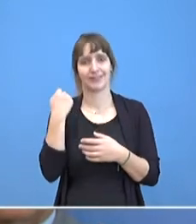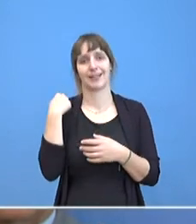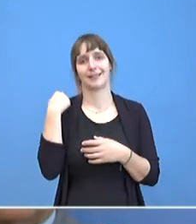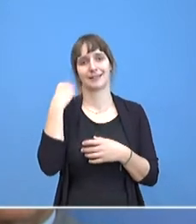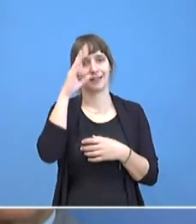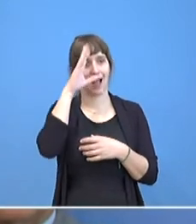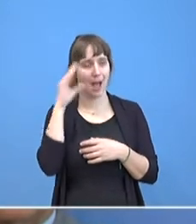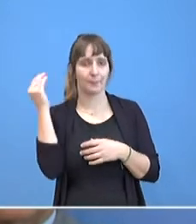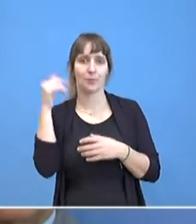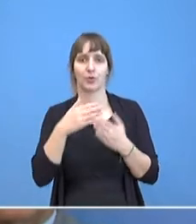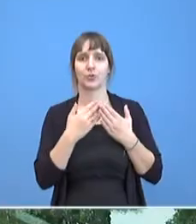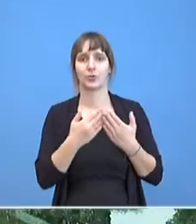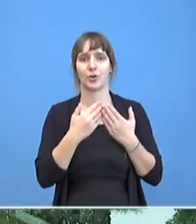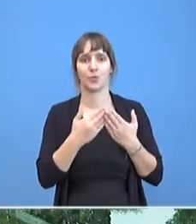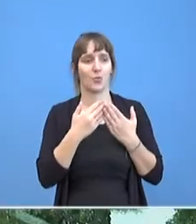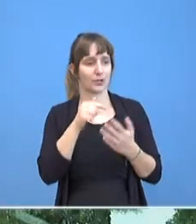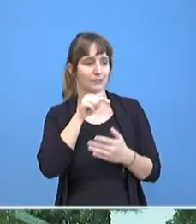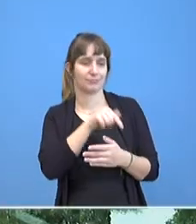Synagoge ein?